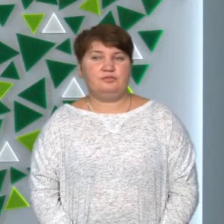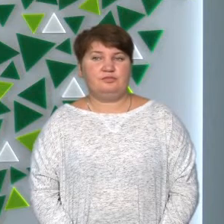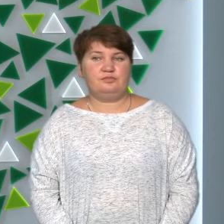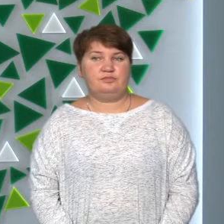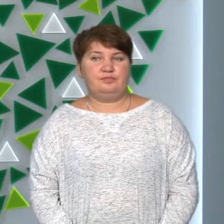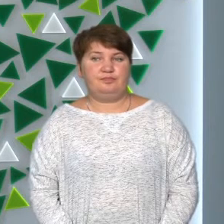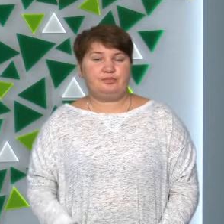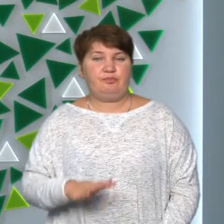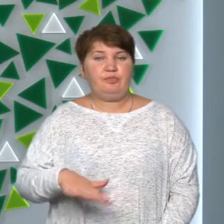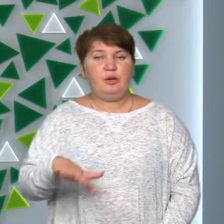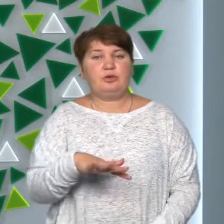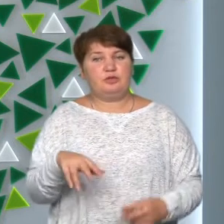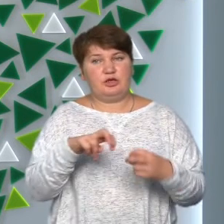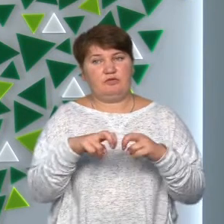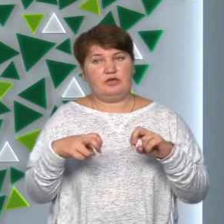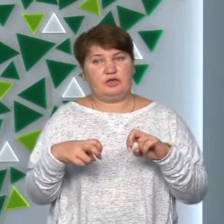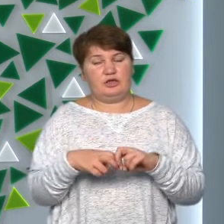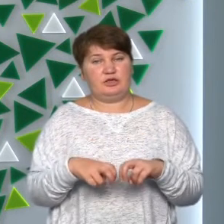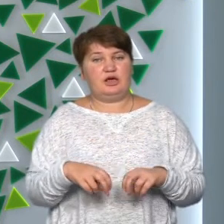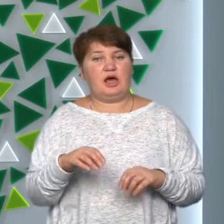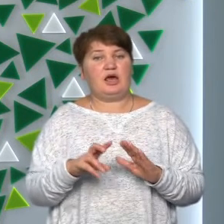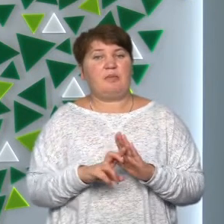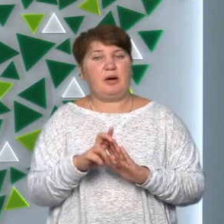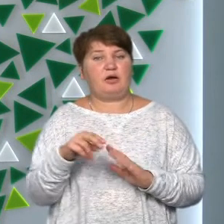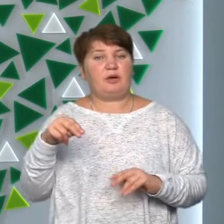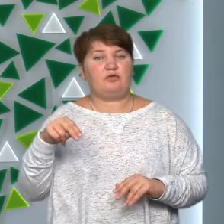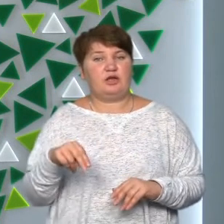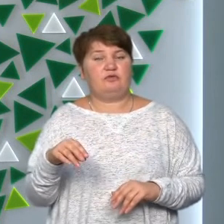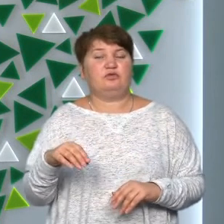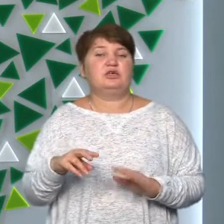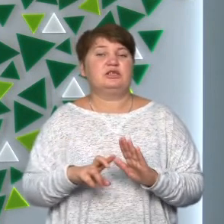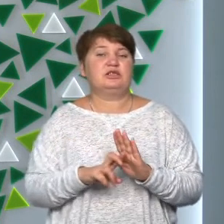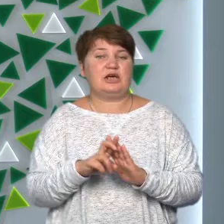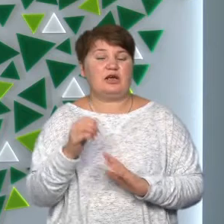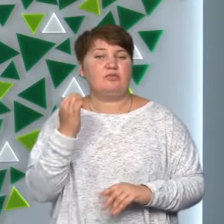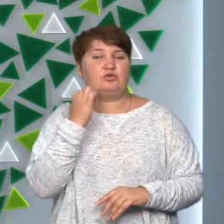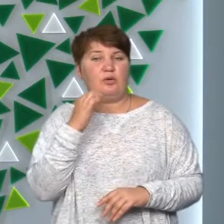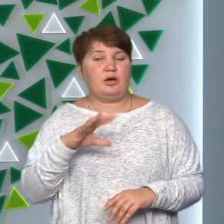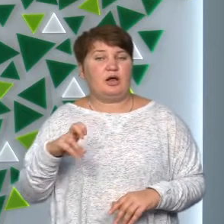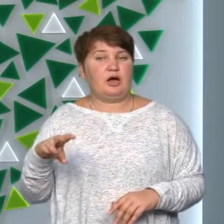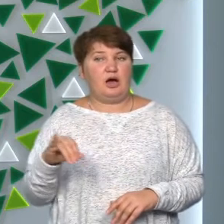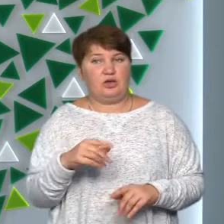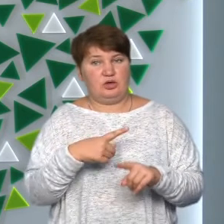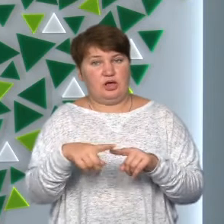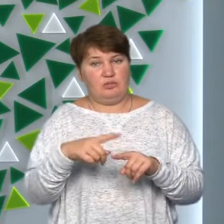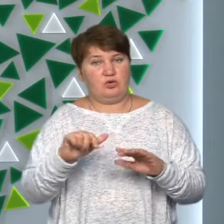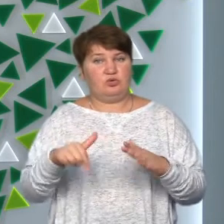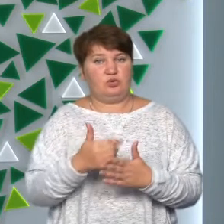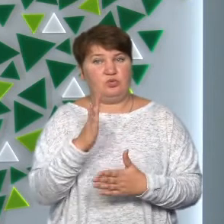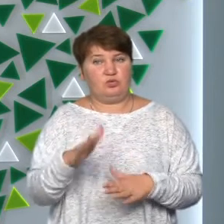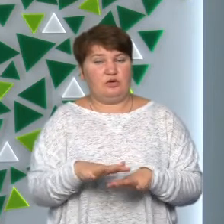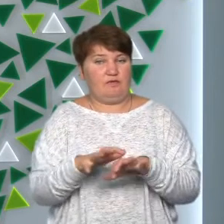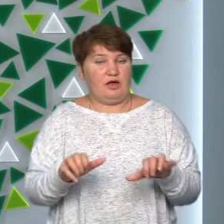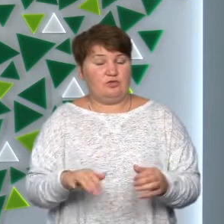Приміщення Івано-Франківської єпархії Української православної церкви Московського патріархату незабаром знову стане власністю